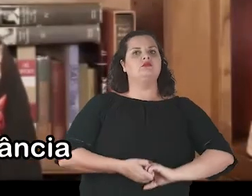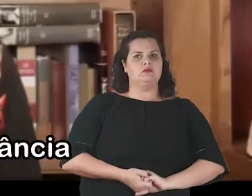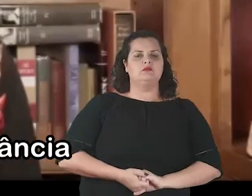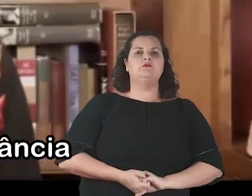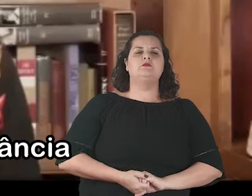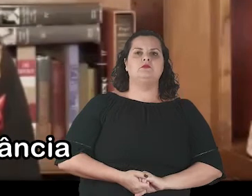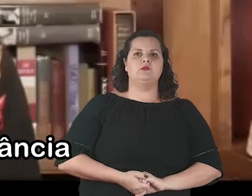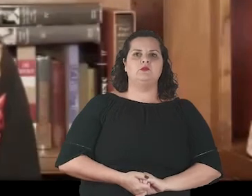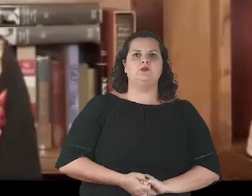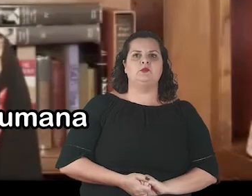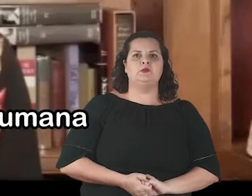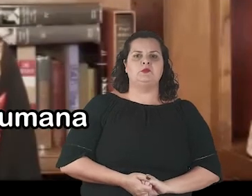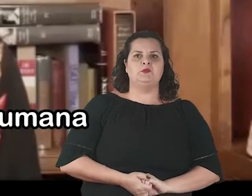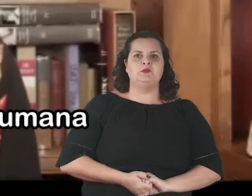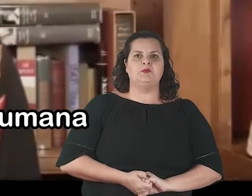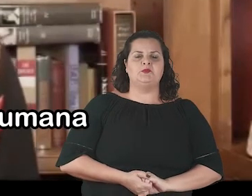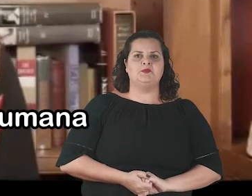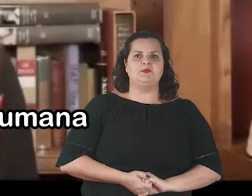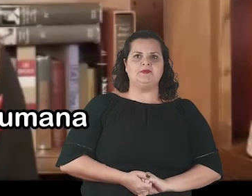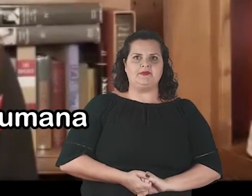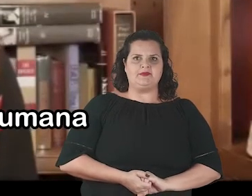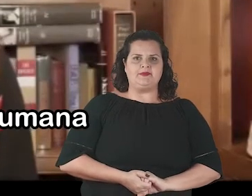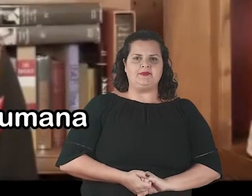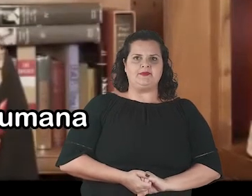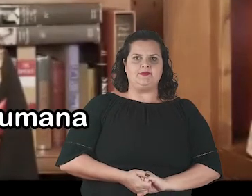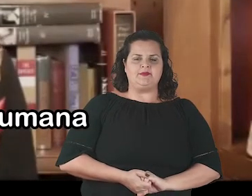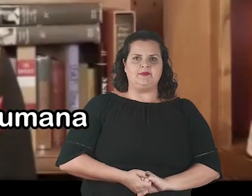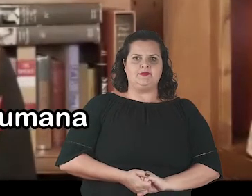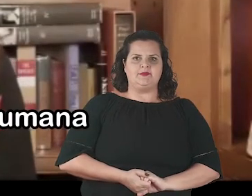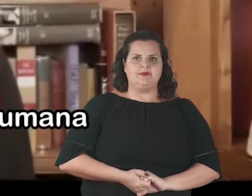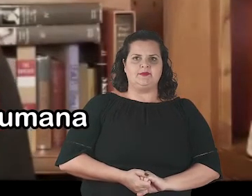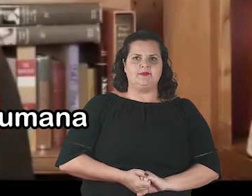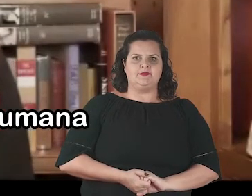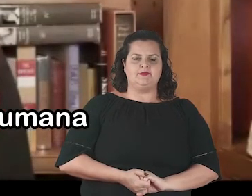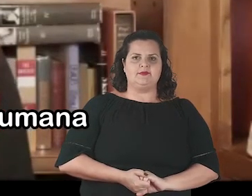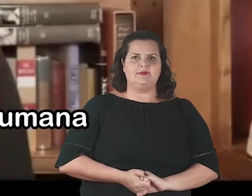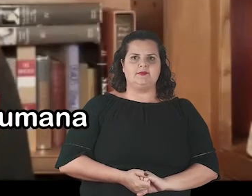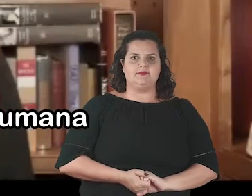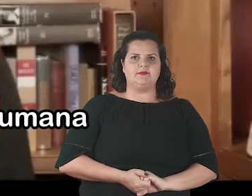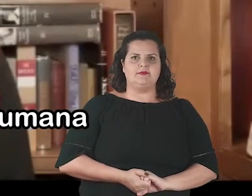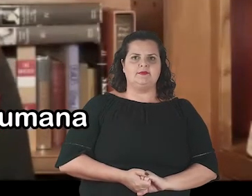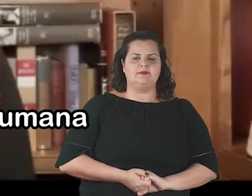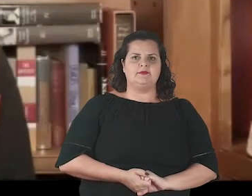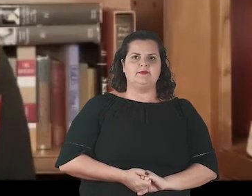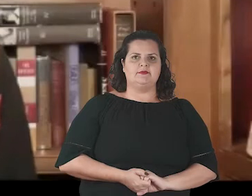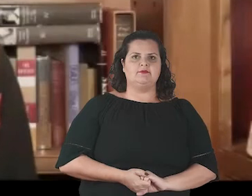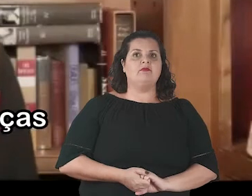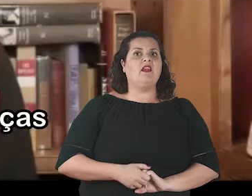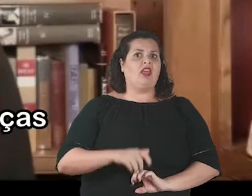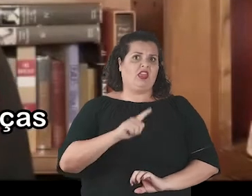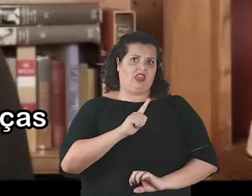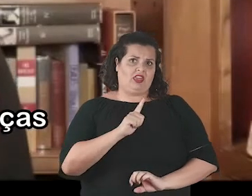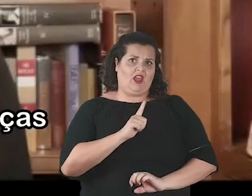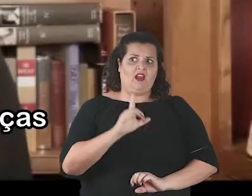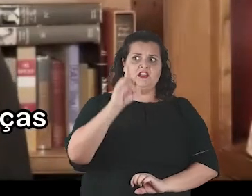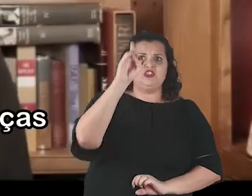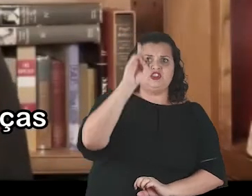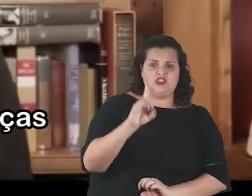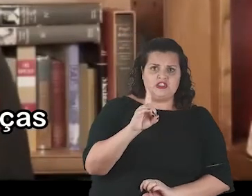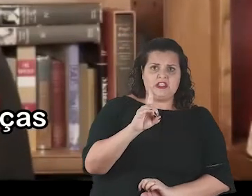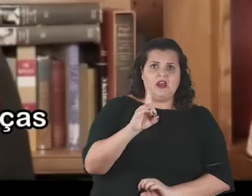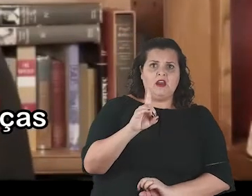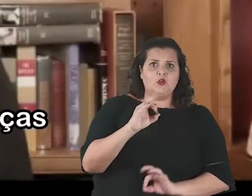consequence to the outcome of human existence in the digital century. Embedding